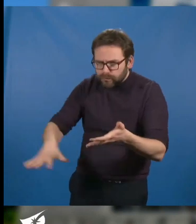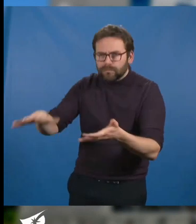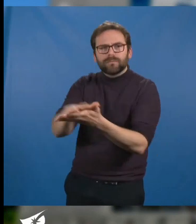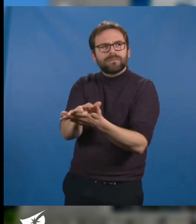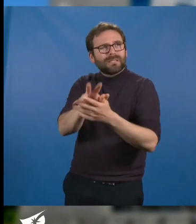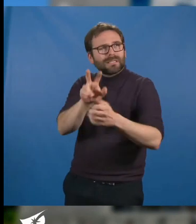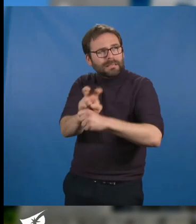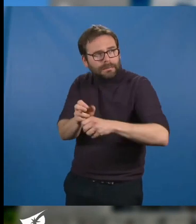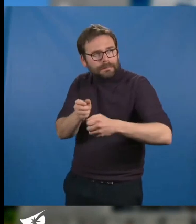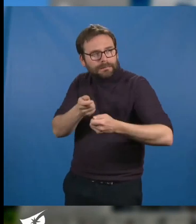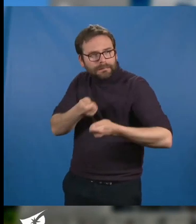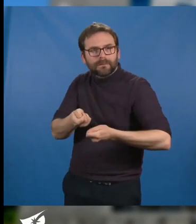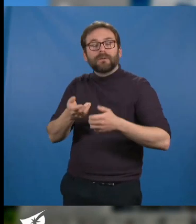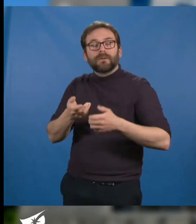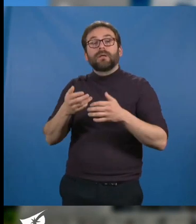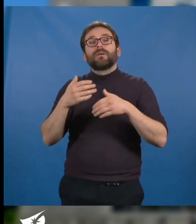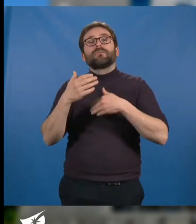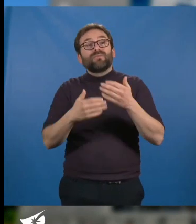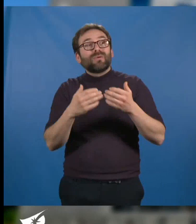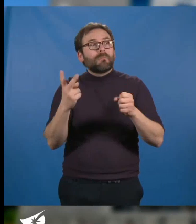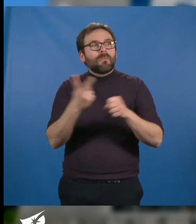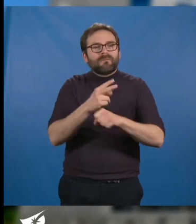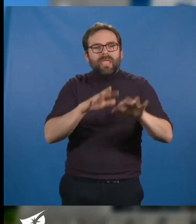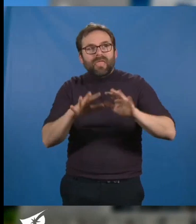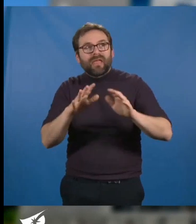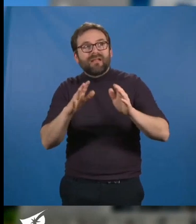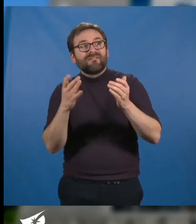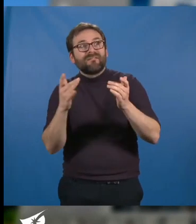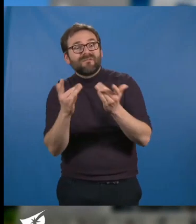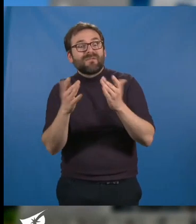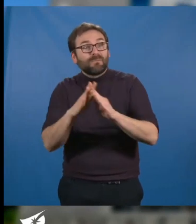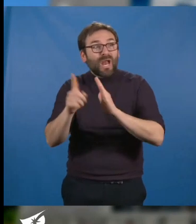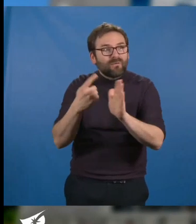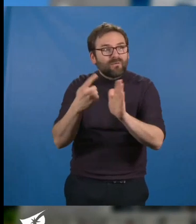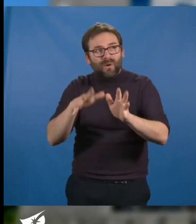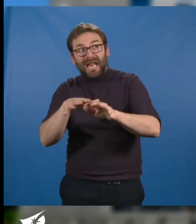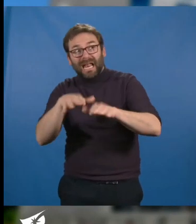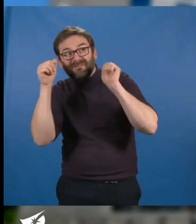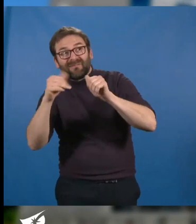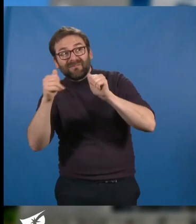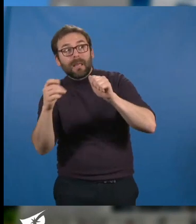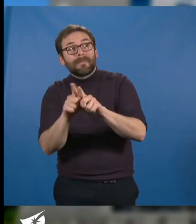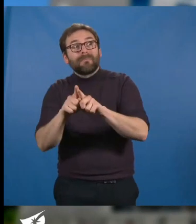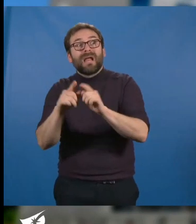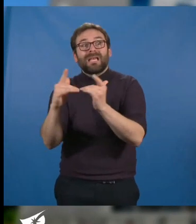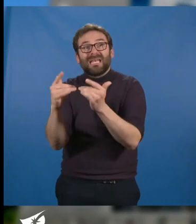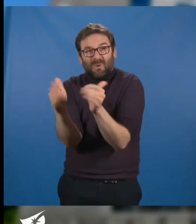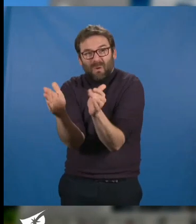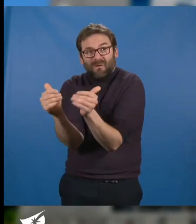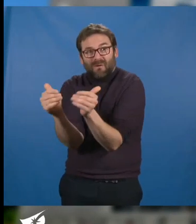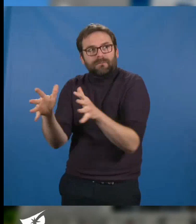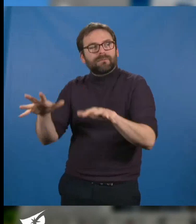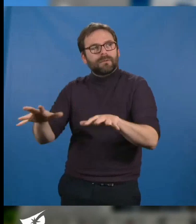dévouer les mauvais scénarios, éviter les nouvelles fermetures de lits et même en obtenir de nouveaux. Nous allons maintenir au